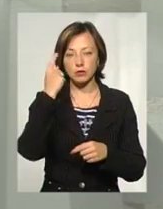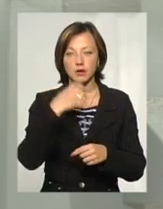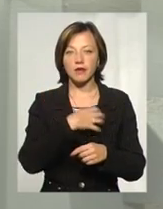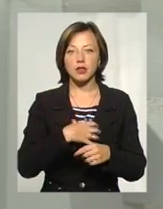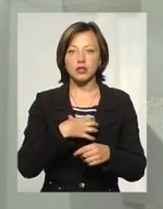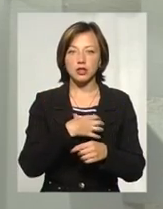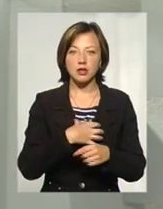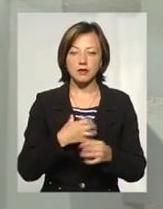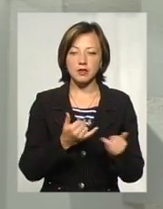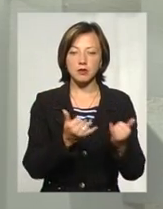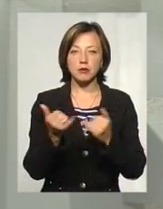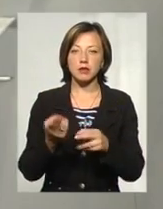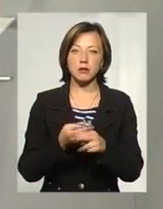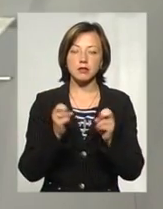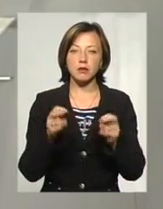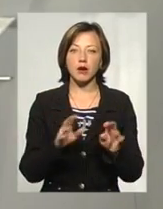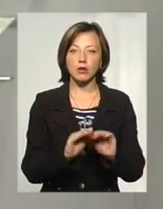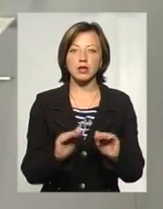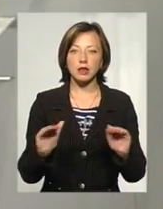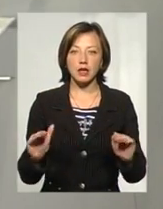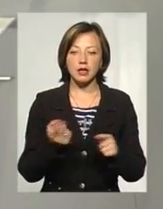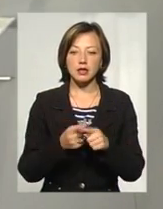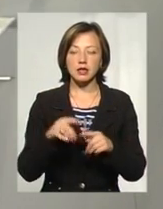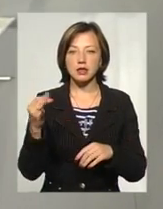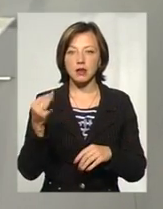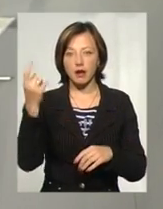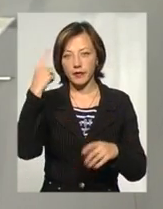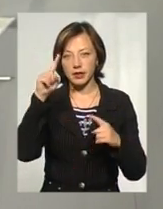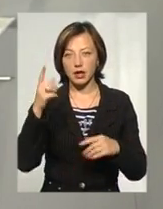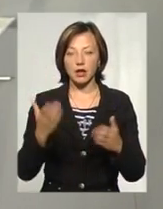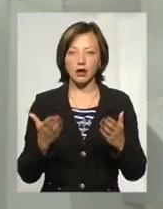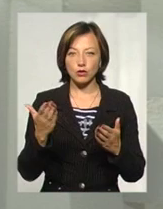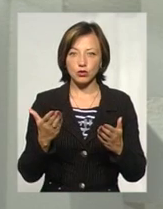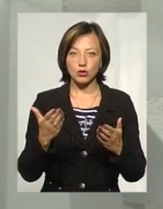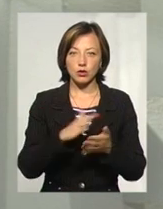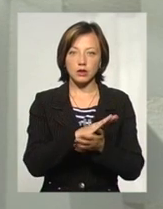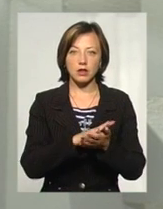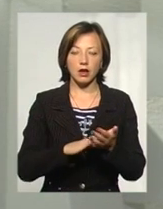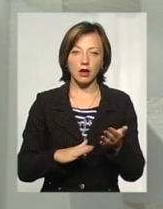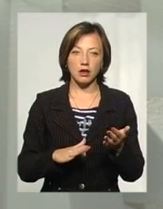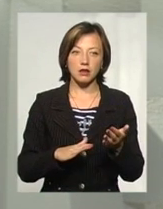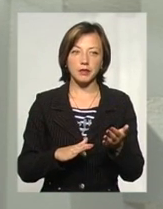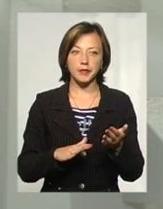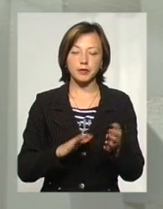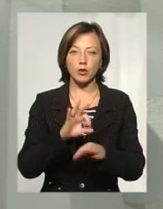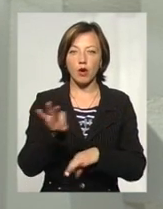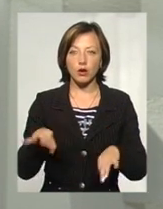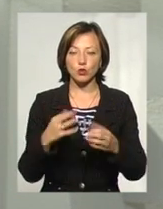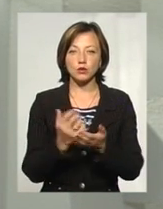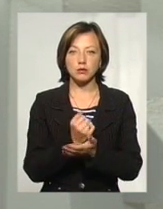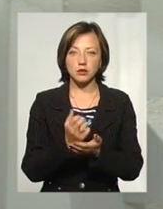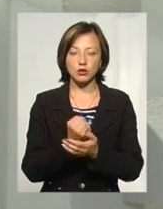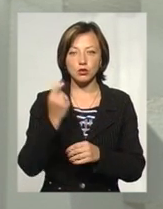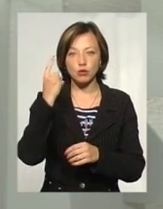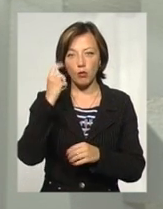важливо тут забезпечити безпеку дітей, тому що це цікава ідея, якщо піде дійсно цей проєкт успішно,